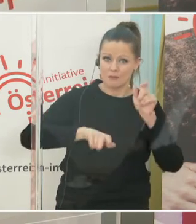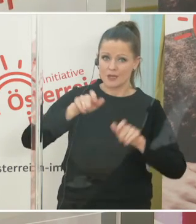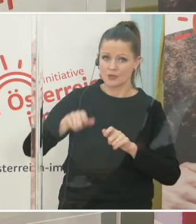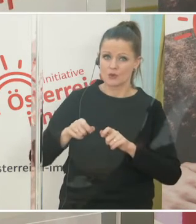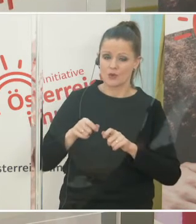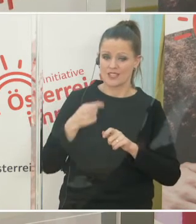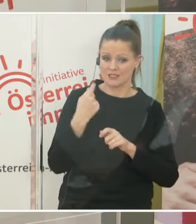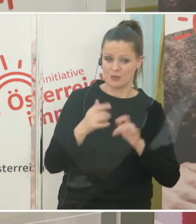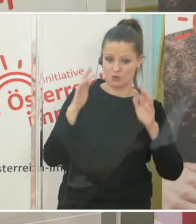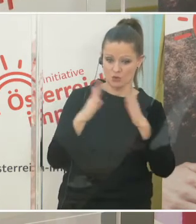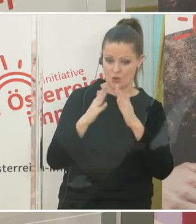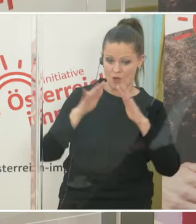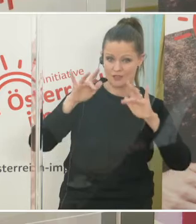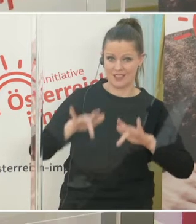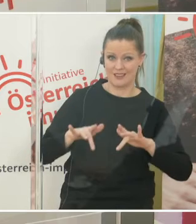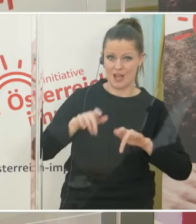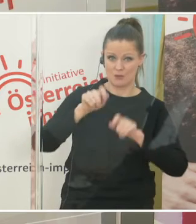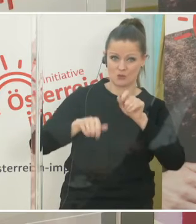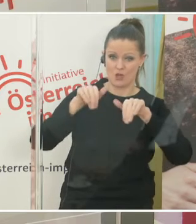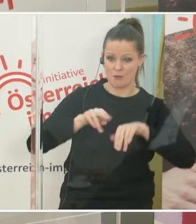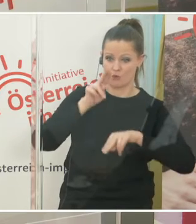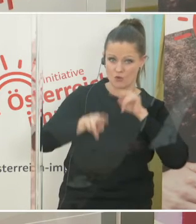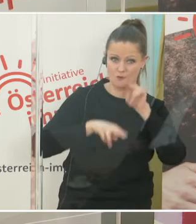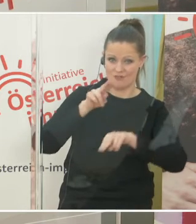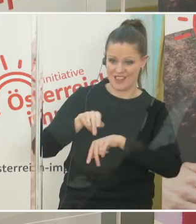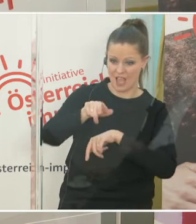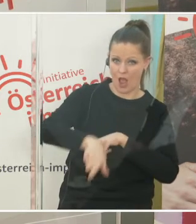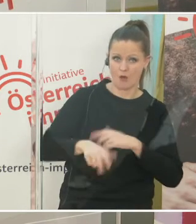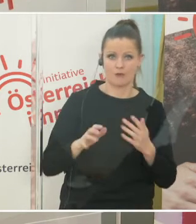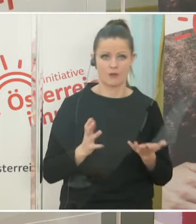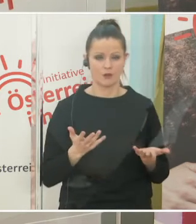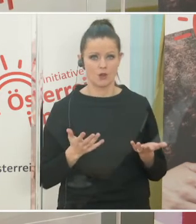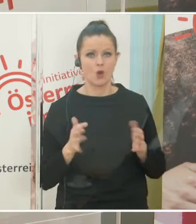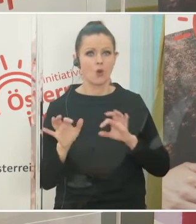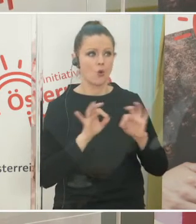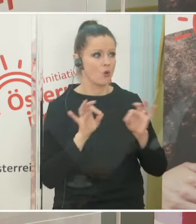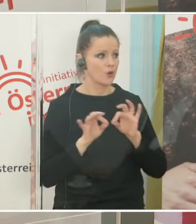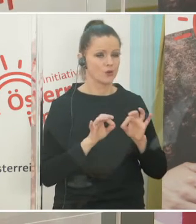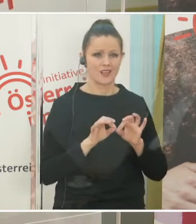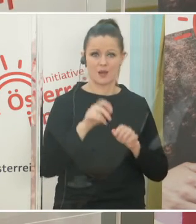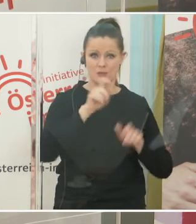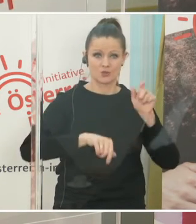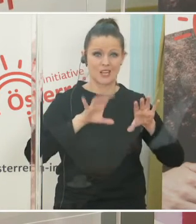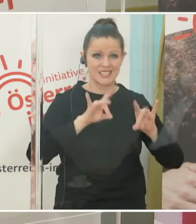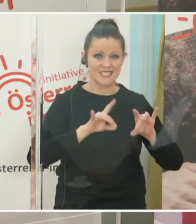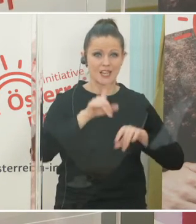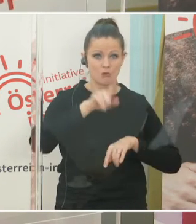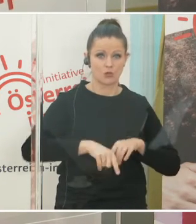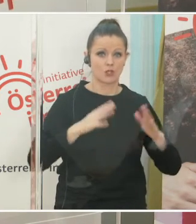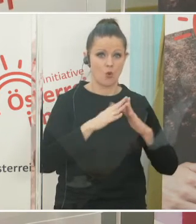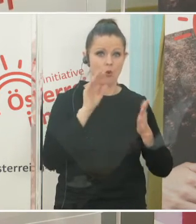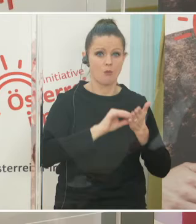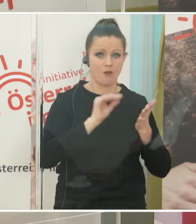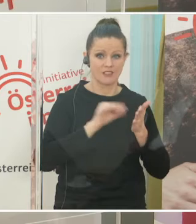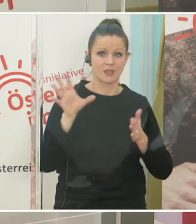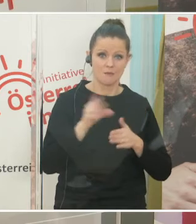pflegebedürftige Angehörige im selben Haushalt hatten. Von denjenigen, die nach 10 Monaten Homeoffice und der Situation in